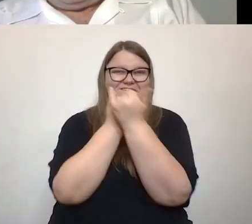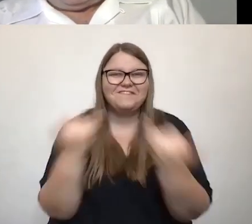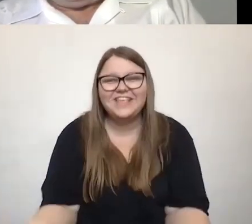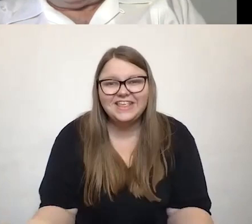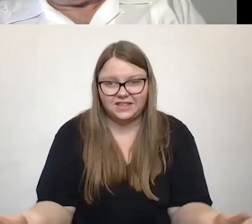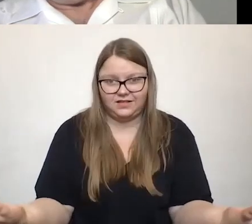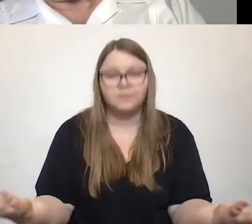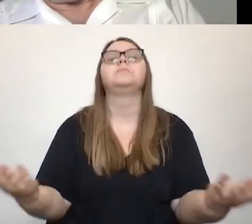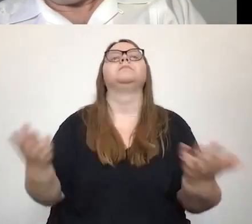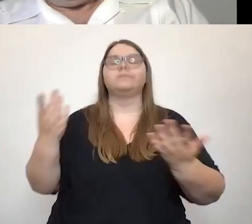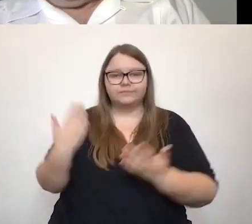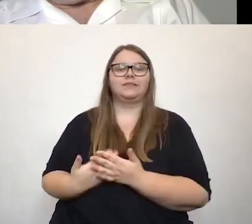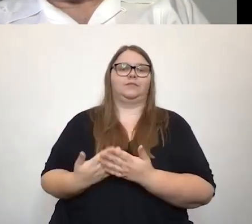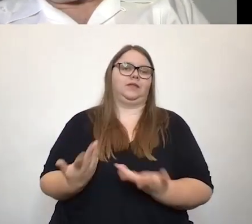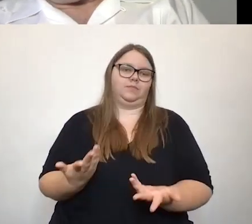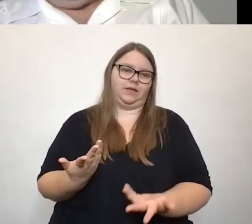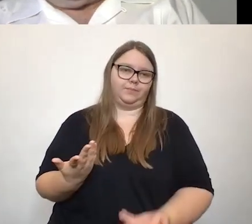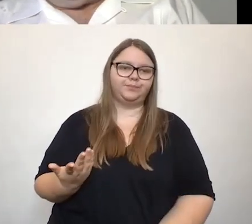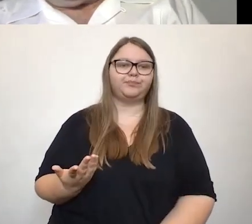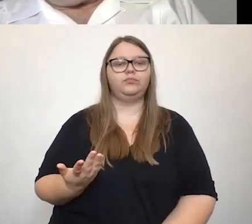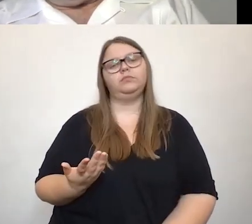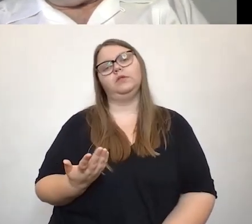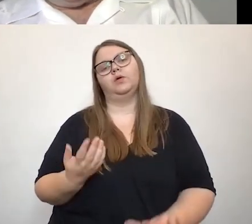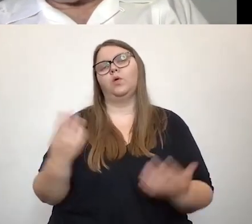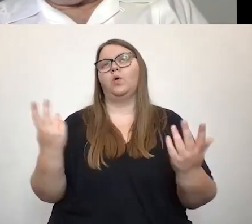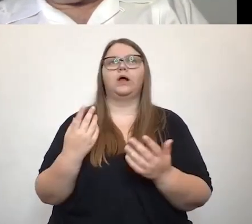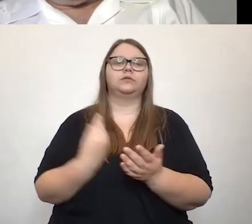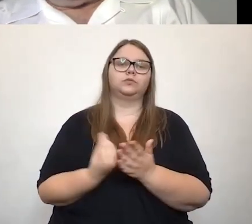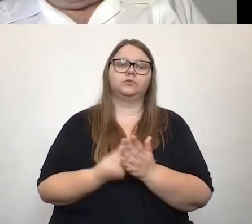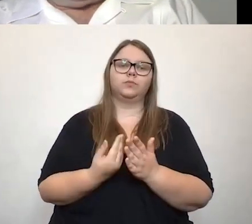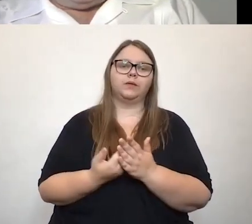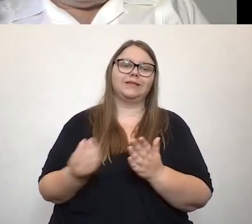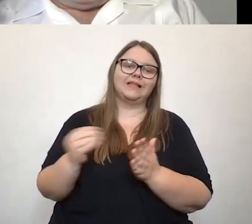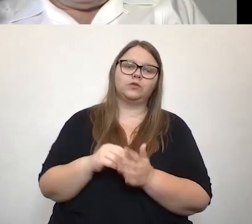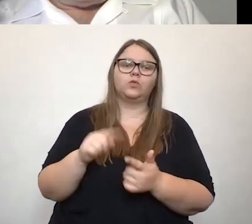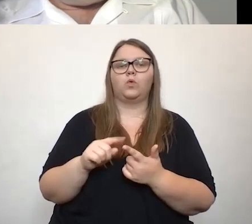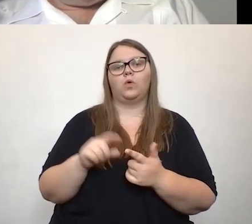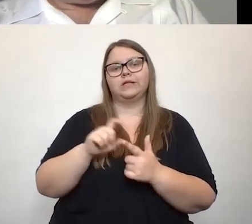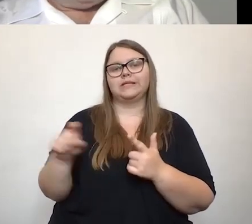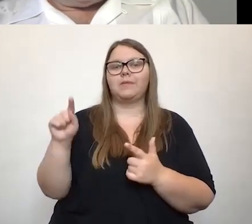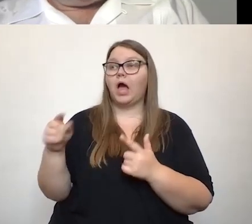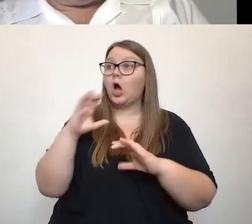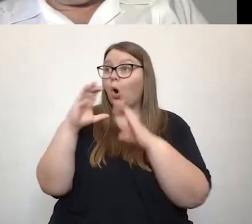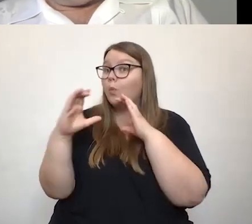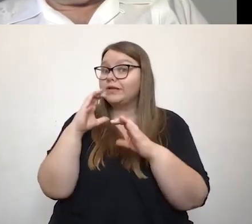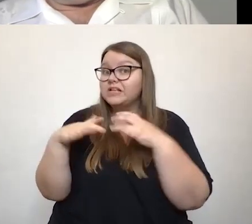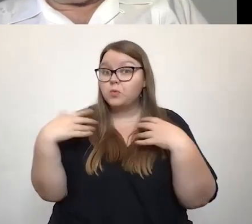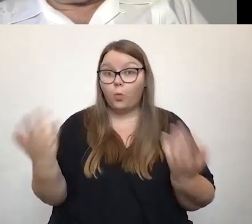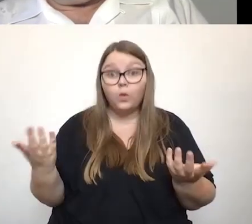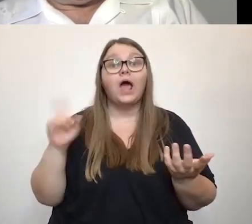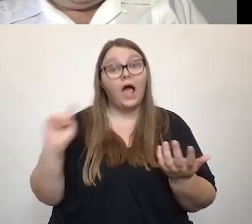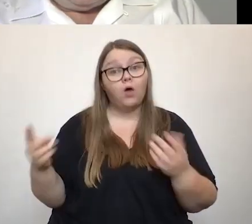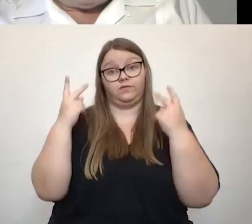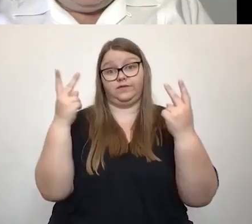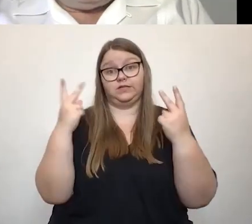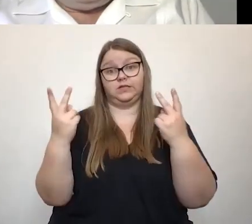ein einfaches Beispiel, aber es redet euch auch um das ganze Themenfeld Kommunikation ist eben auch sehr wichtig,